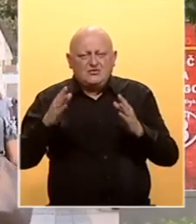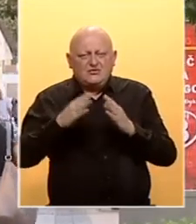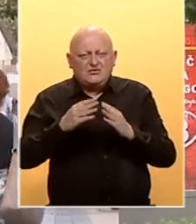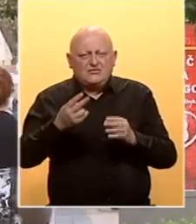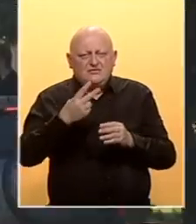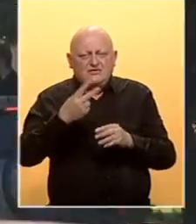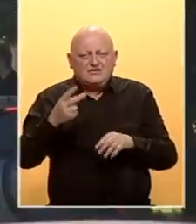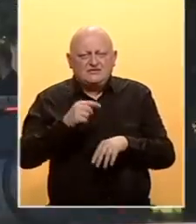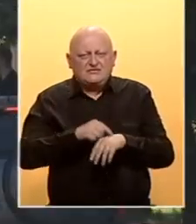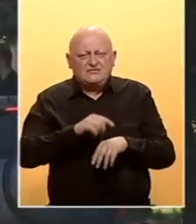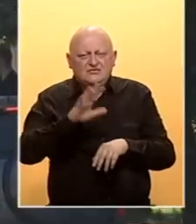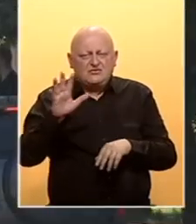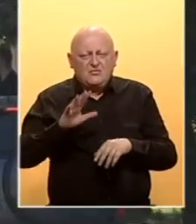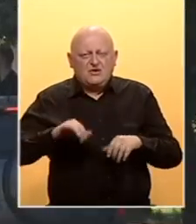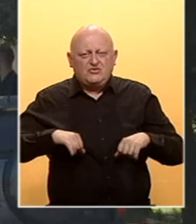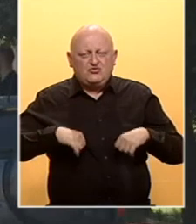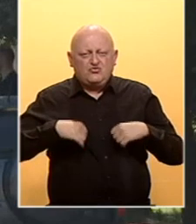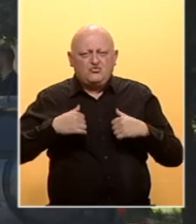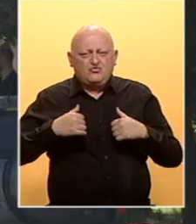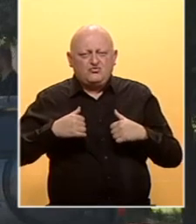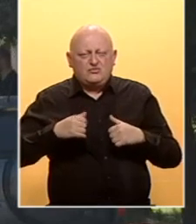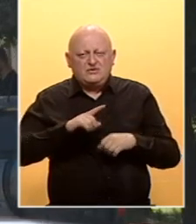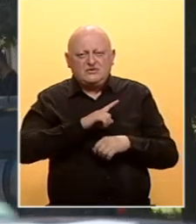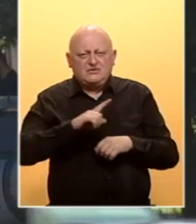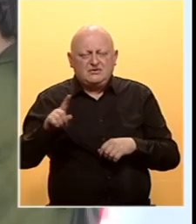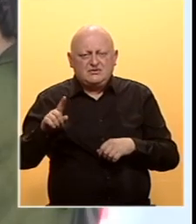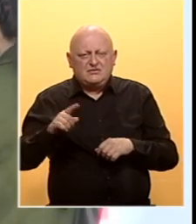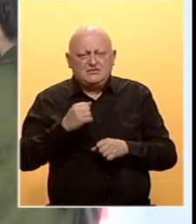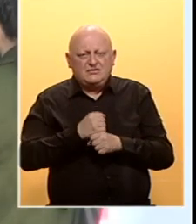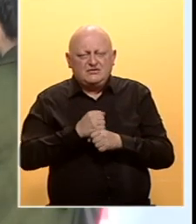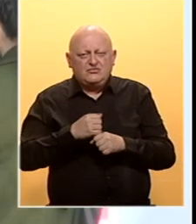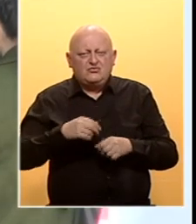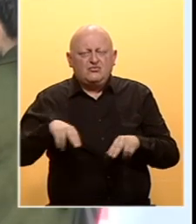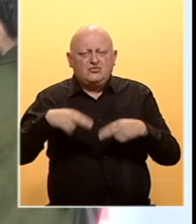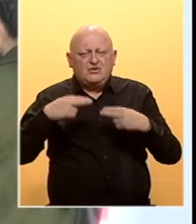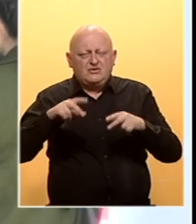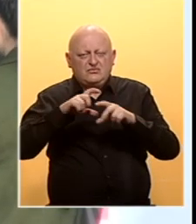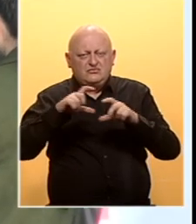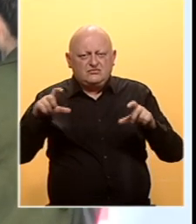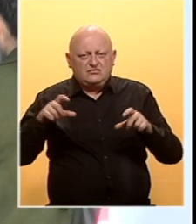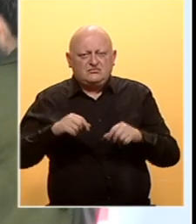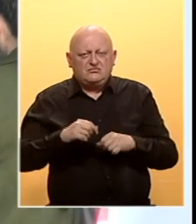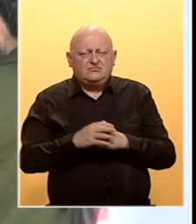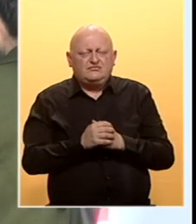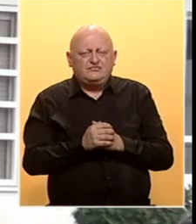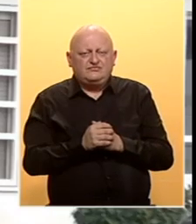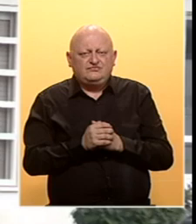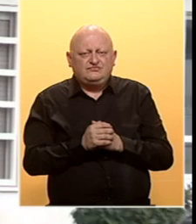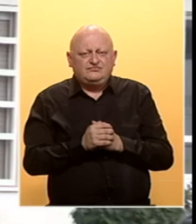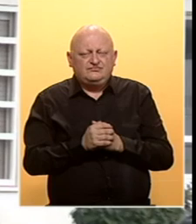od 22.00 do 5.00 ujutro, a zabranjen će biti rad u gostiteljskih objekata i kućne posjete.